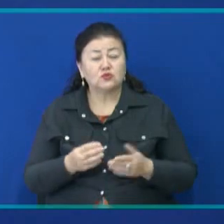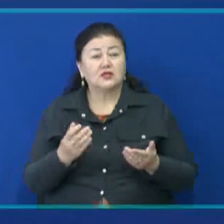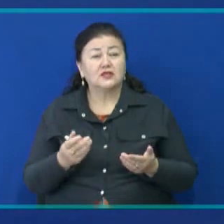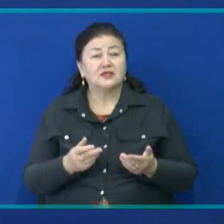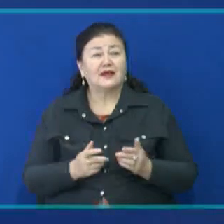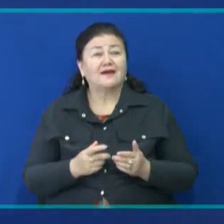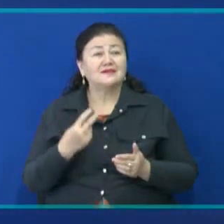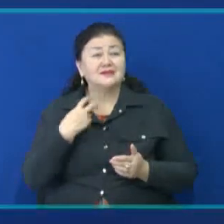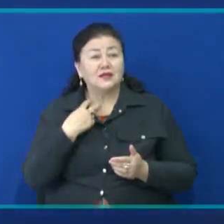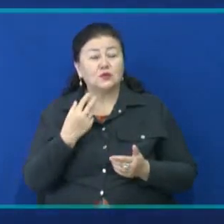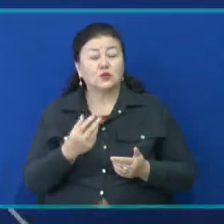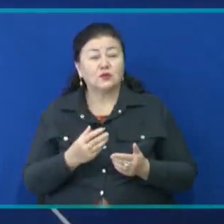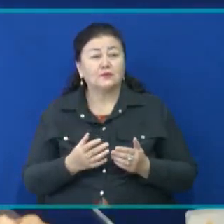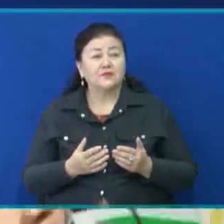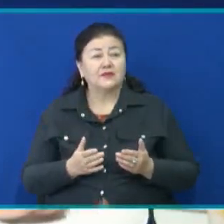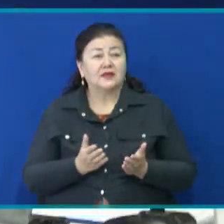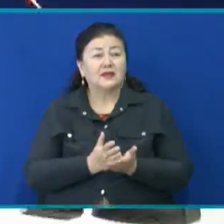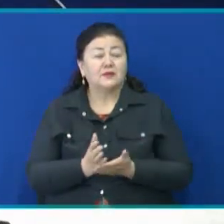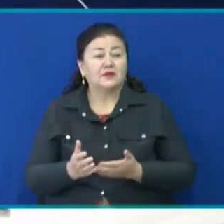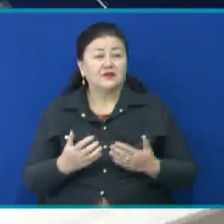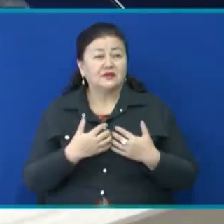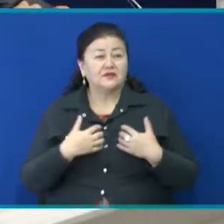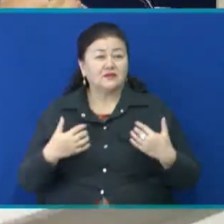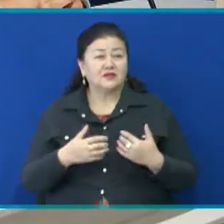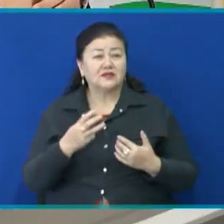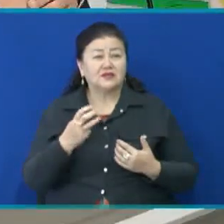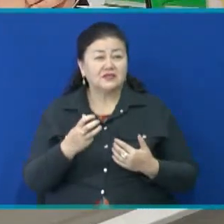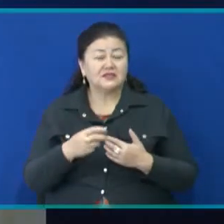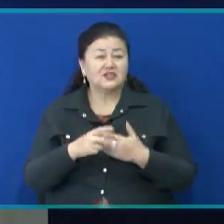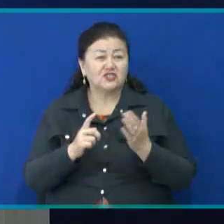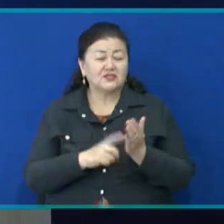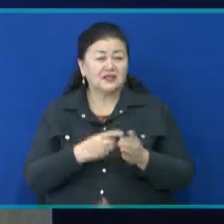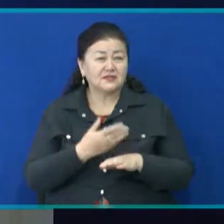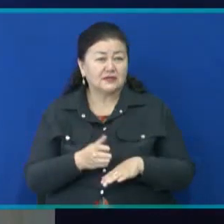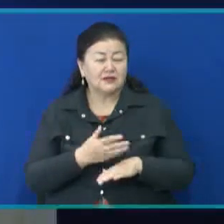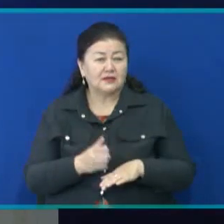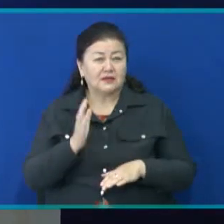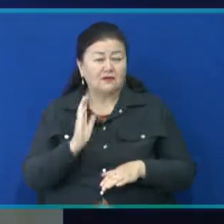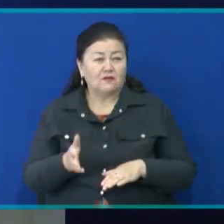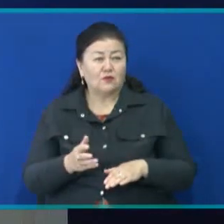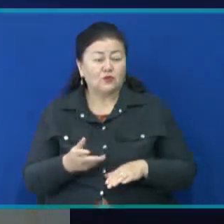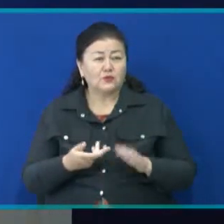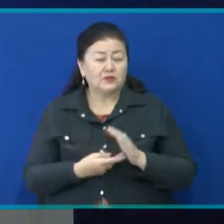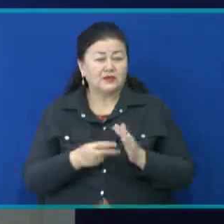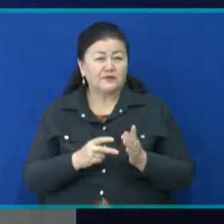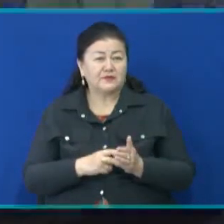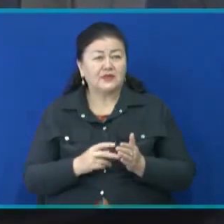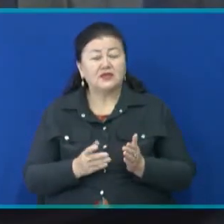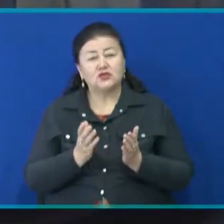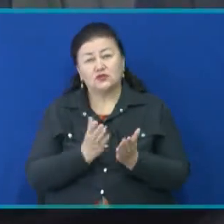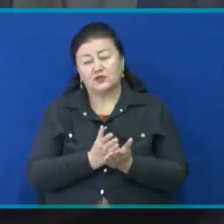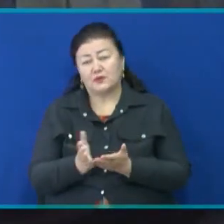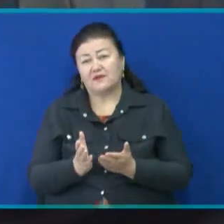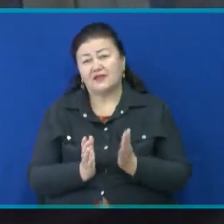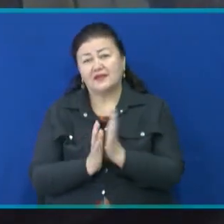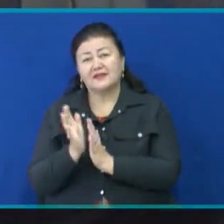работникам сферы животноводства планируется выдать 316 кредитов. Еще 109 кредитов предусмотрено на сферу растеневодства. С